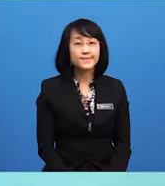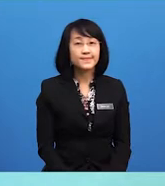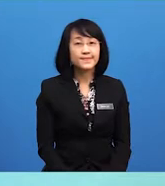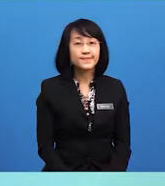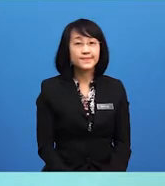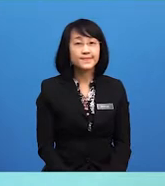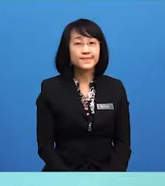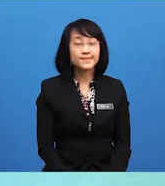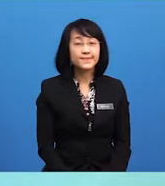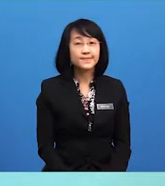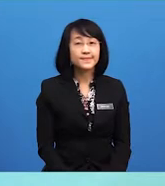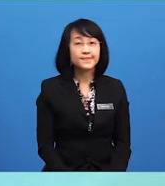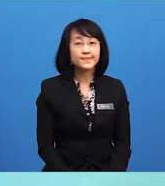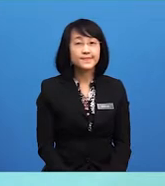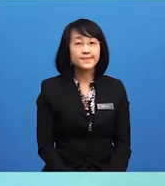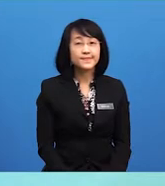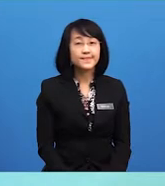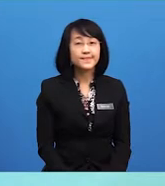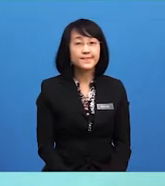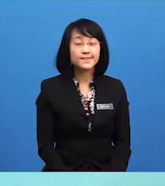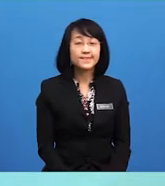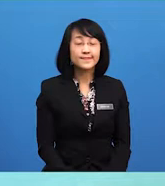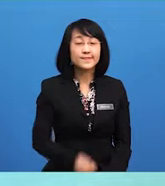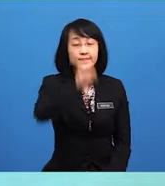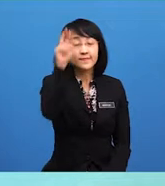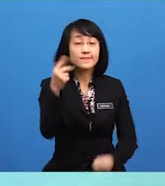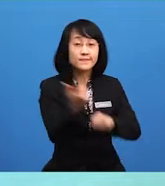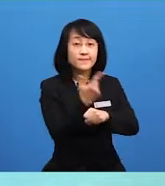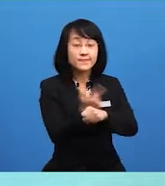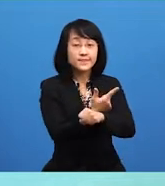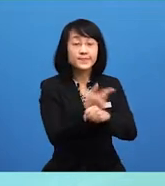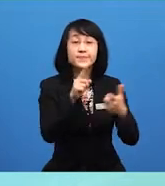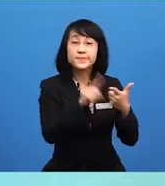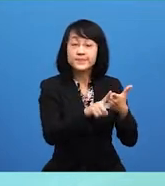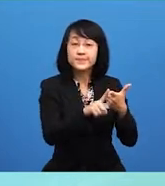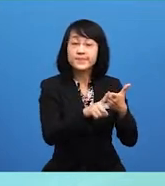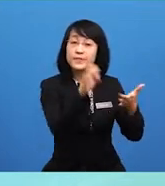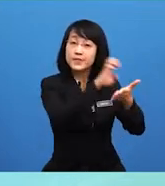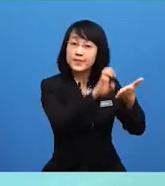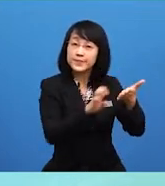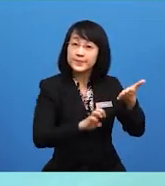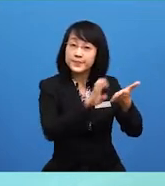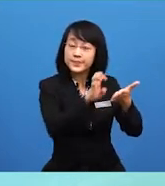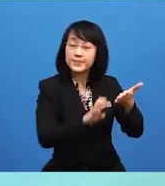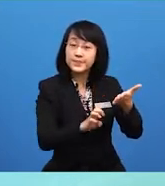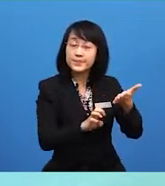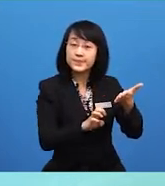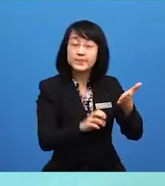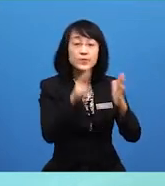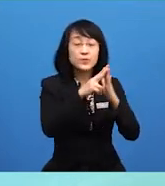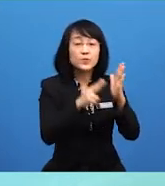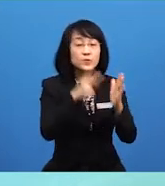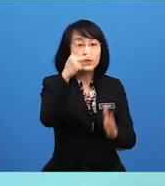Kedudukan Bahasa Melayu soalan latihan kedua berdasarkan soalan esai yang berdasarkan unsur kebat